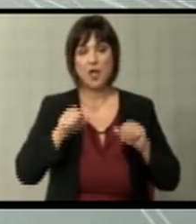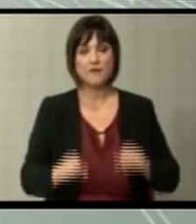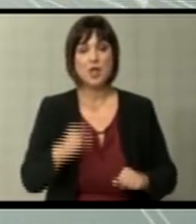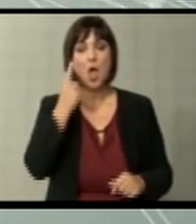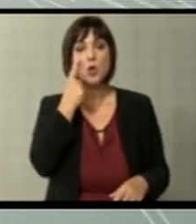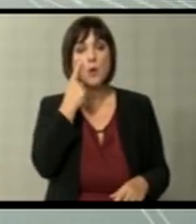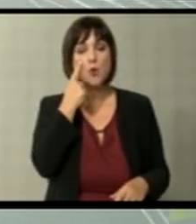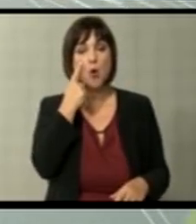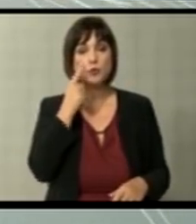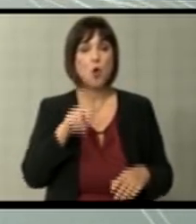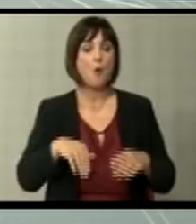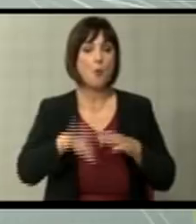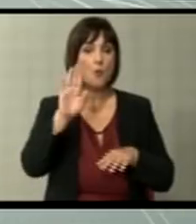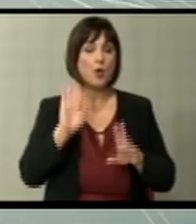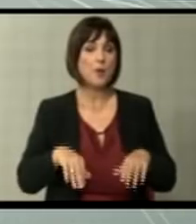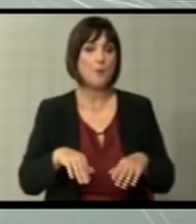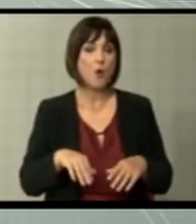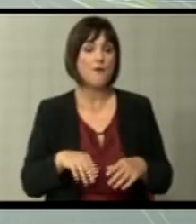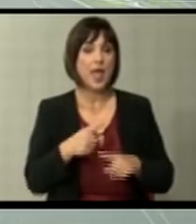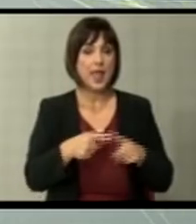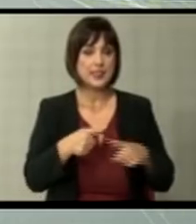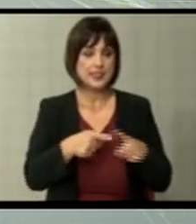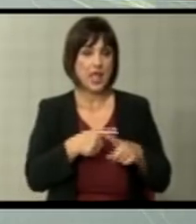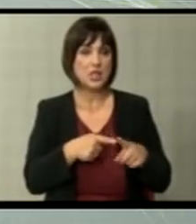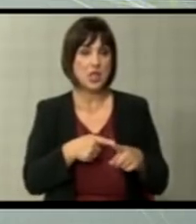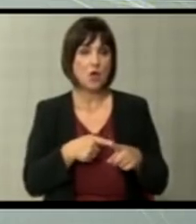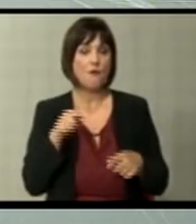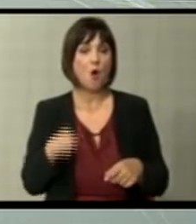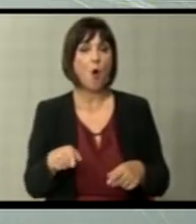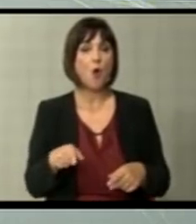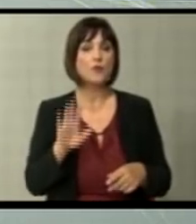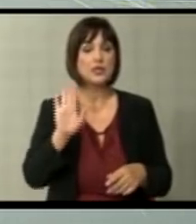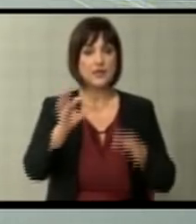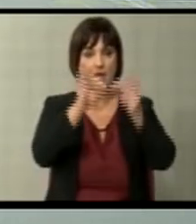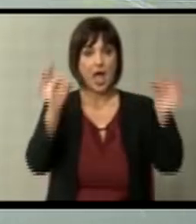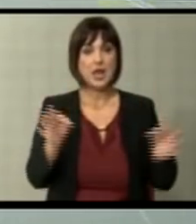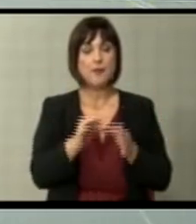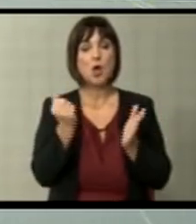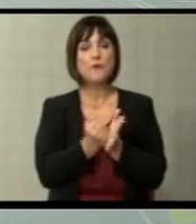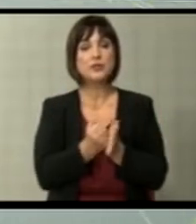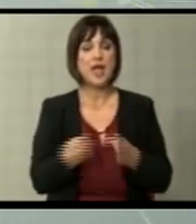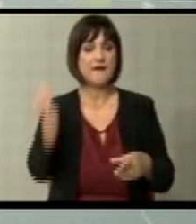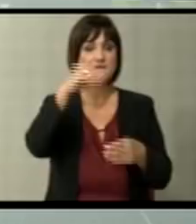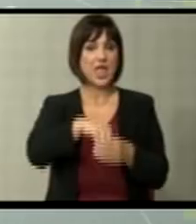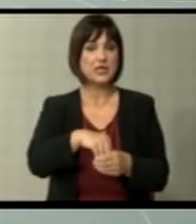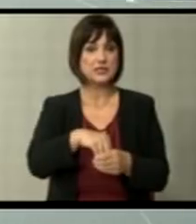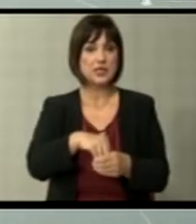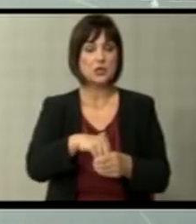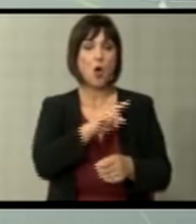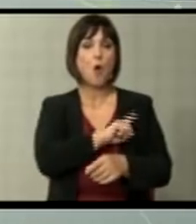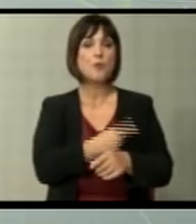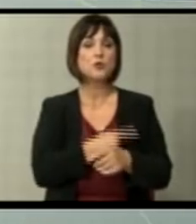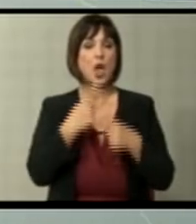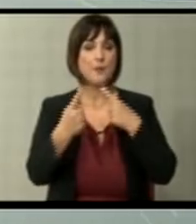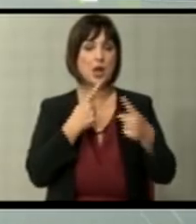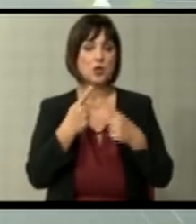ќе се обиде што е можно повеќе елементи од ова нивна рамковна декларација да ја внесе потенцијално